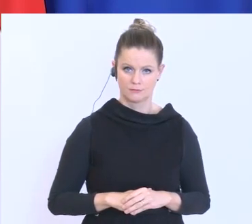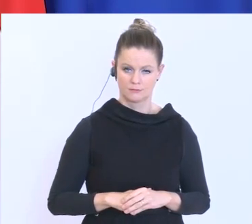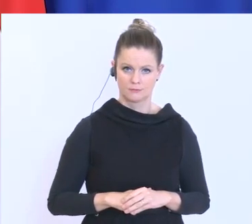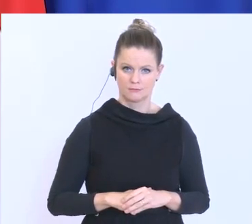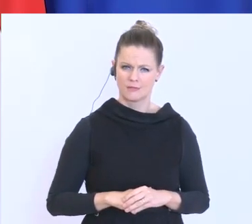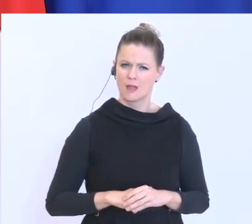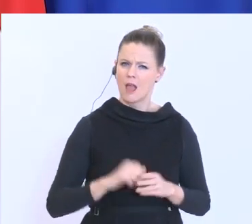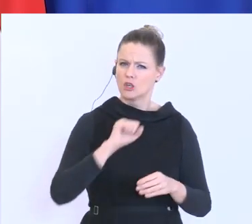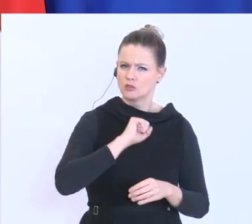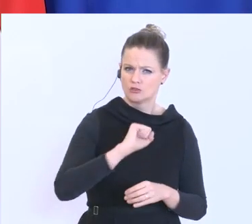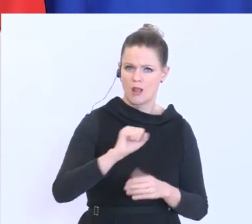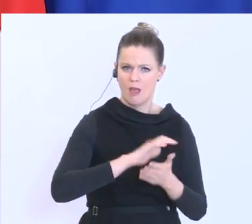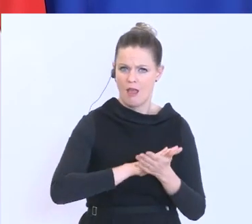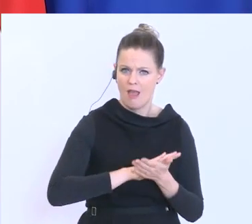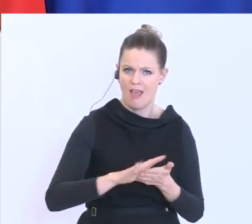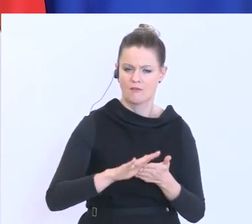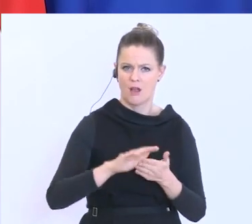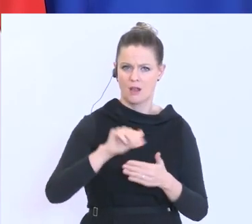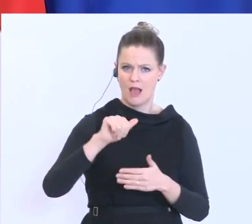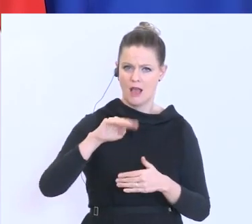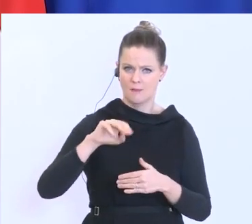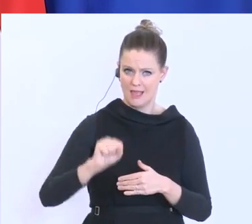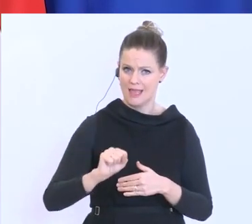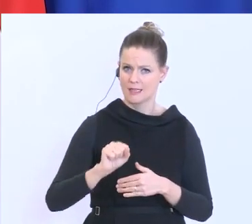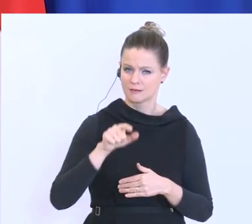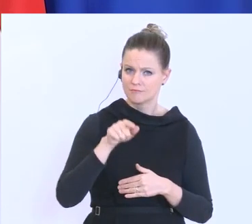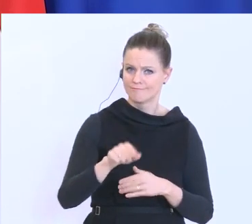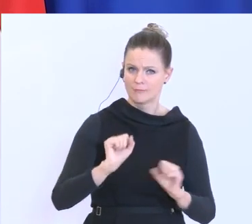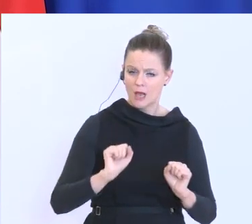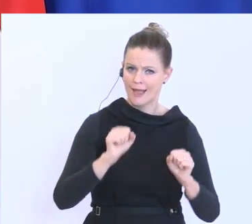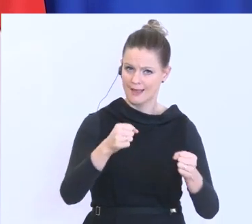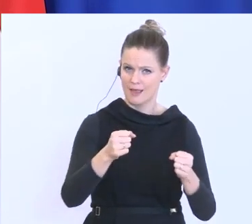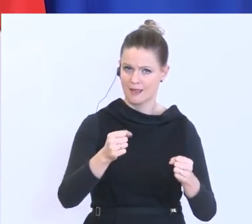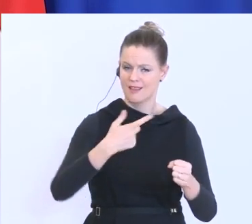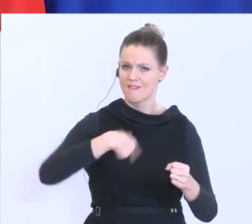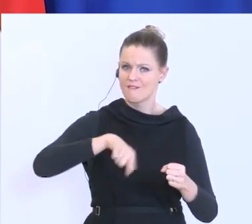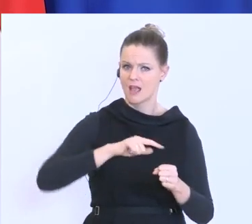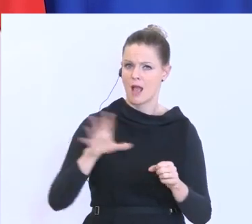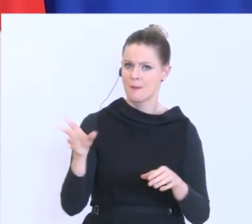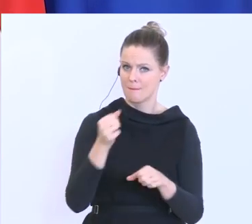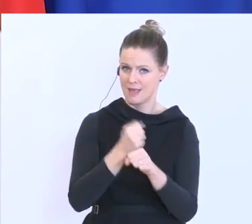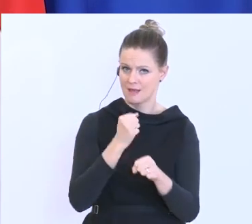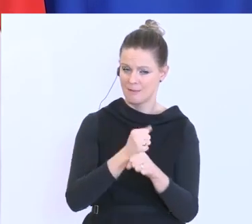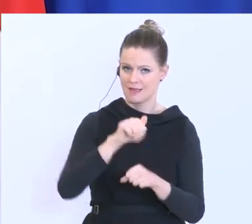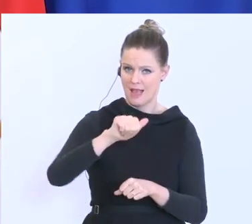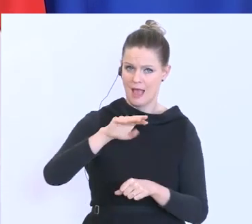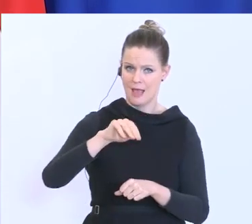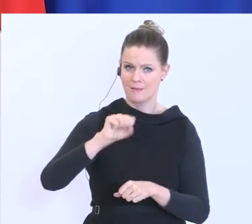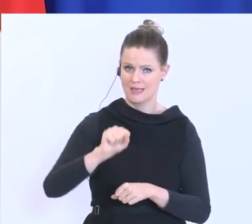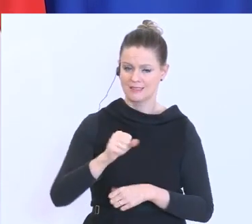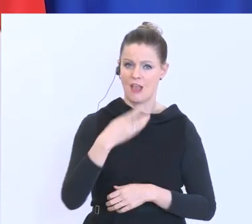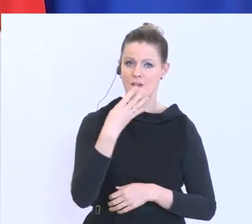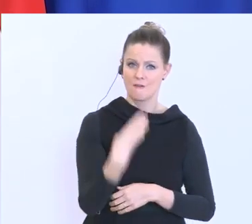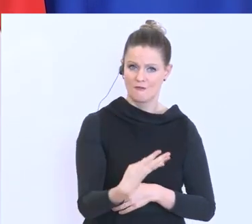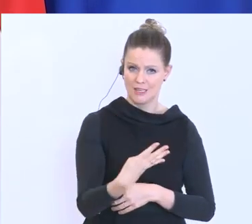unbürokratisch wie möglich, nun im AMS zum Agieren, haben wir unsere Mitarbeiter im AMS von 40